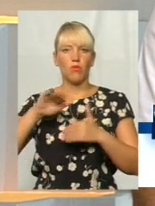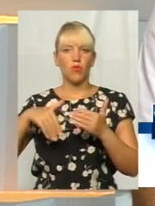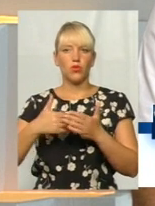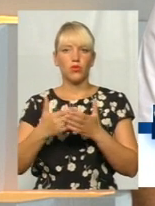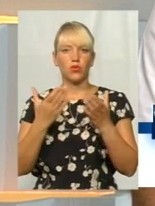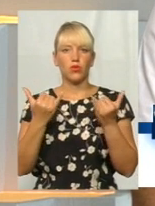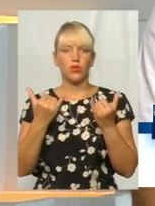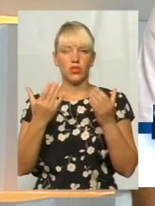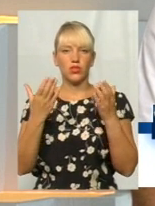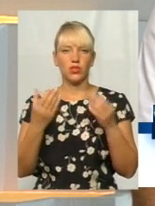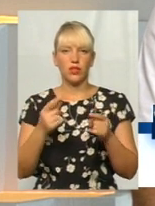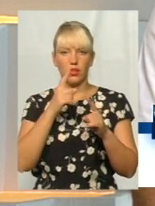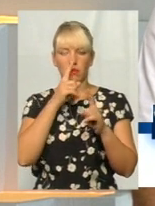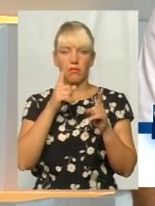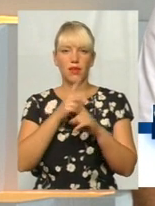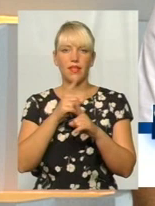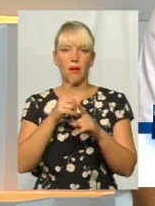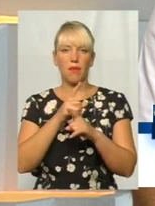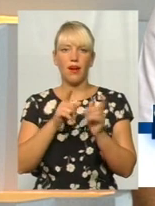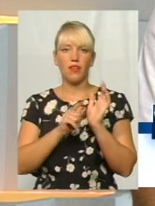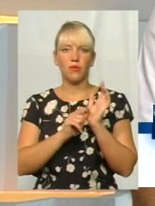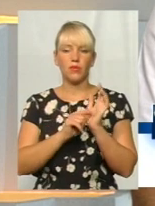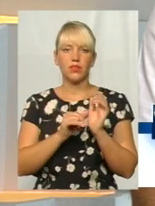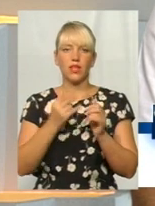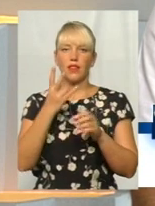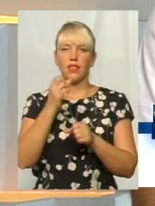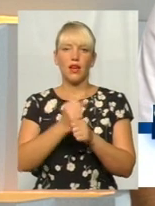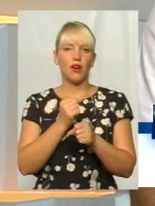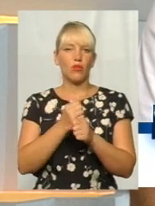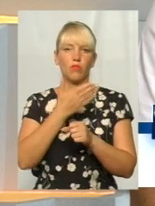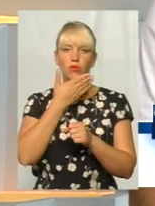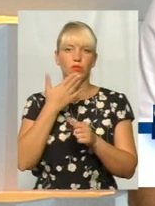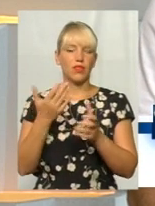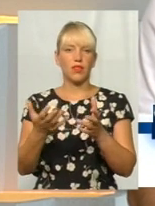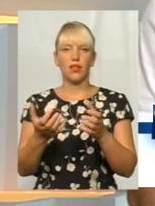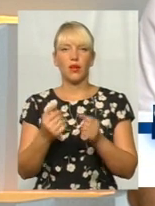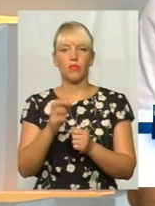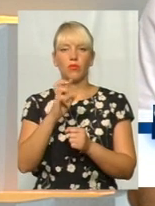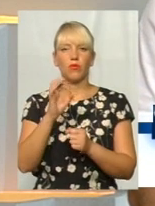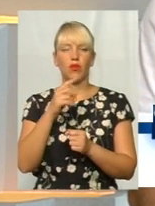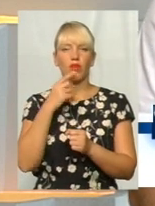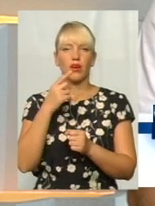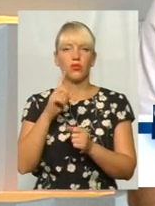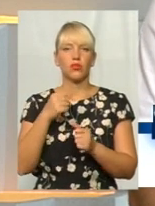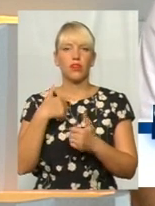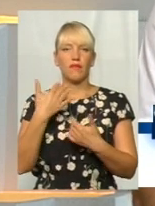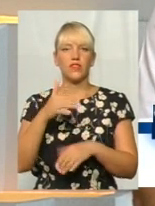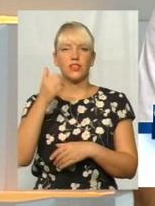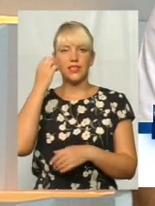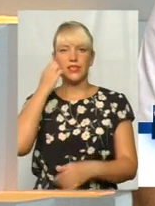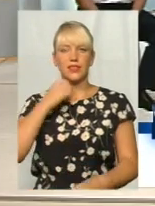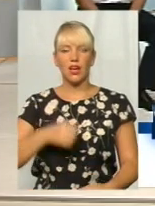вінімальні. На роботу не беруть. Бо кажуть, що я гекторан.